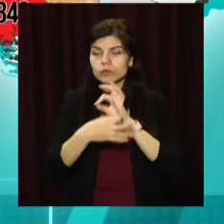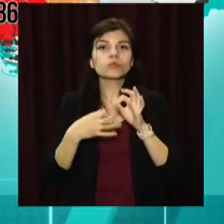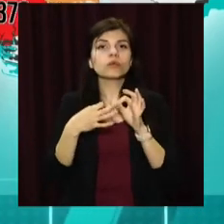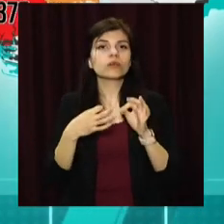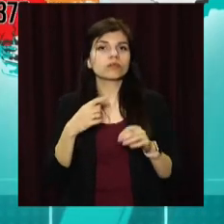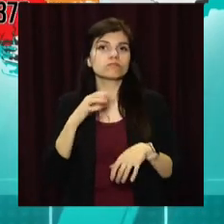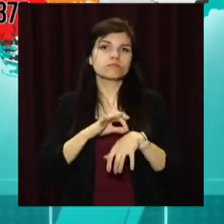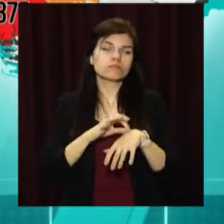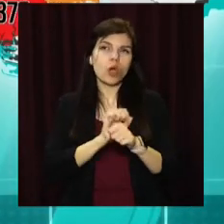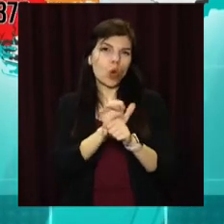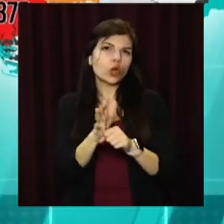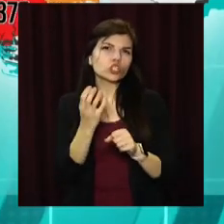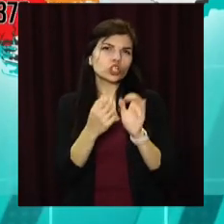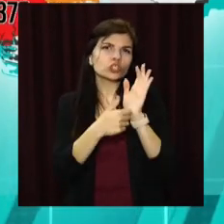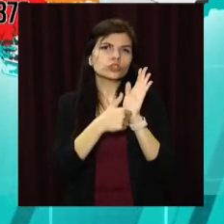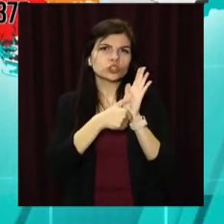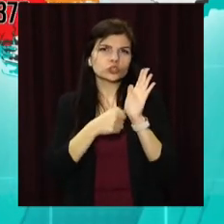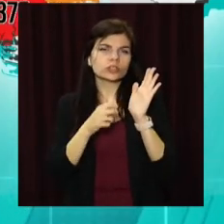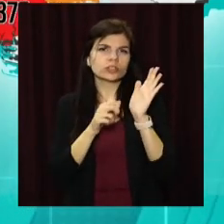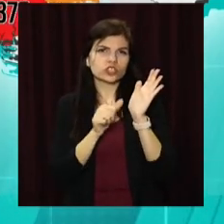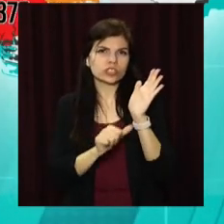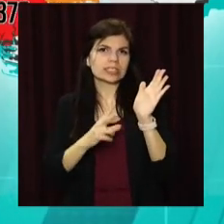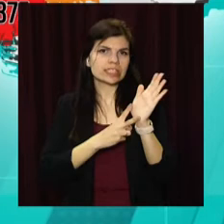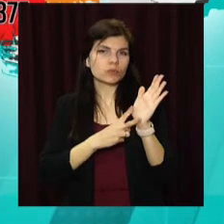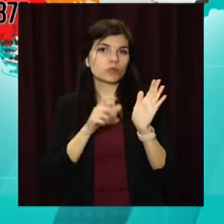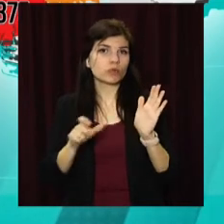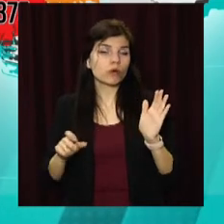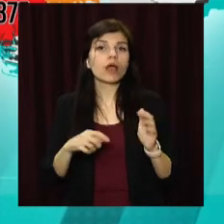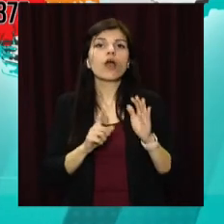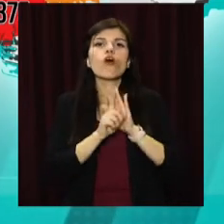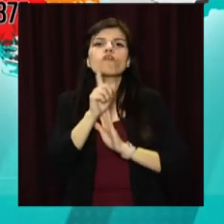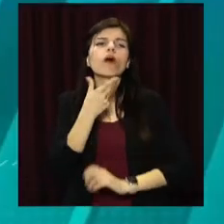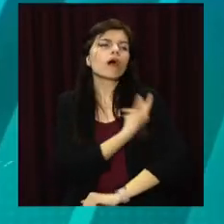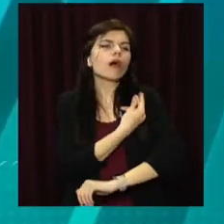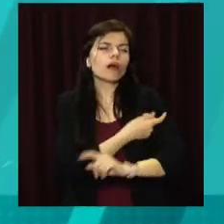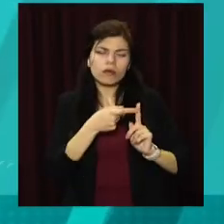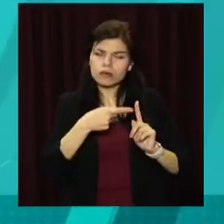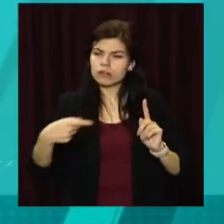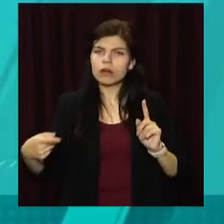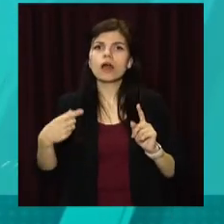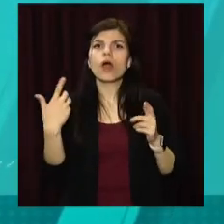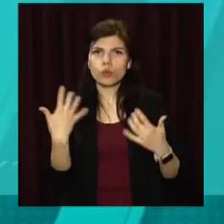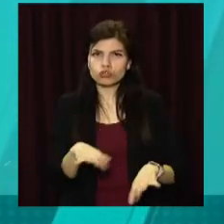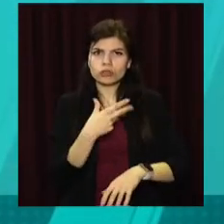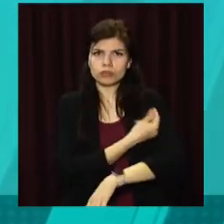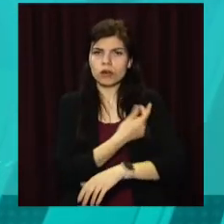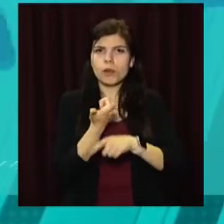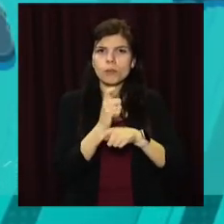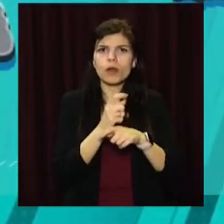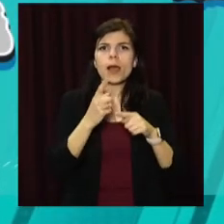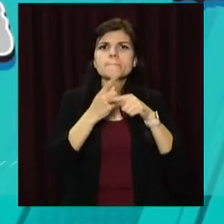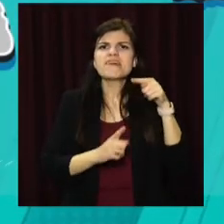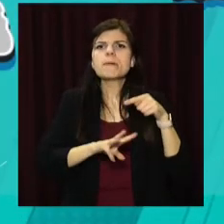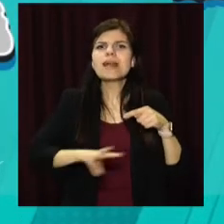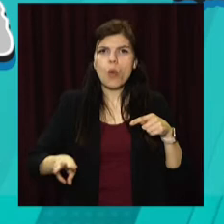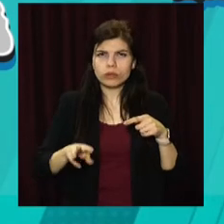регіоні занедужали на корону 676 мешканців. Спочатку вакцинальної кампанії від ковіду імунізували вже більш як півмільйона